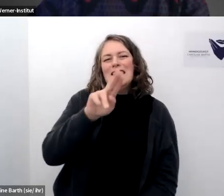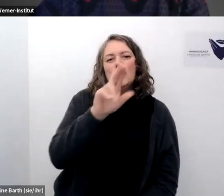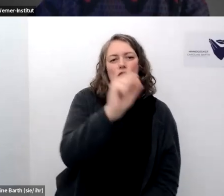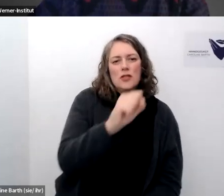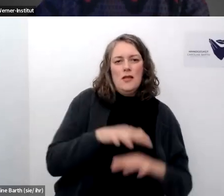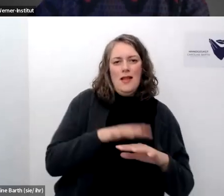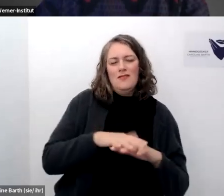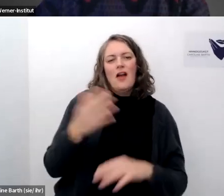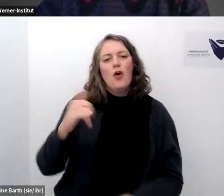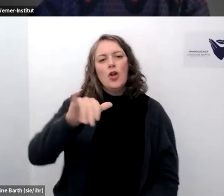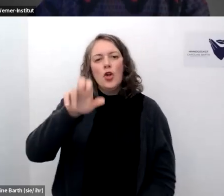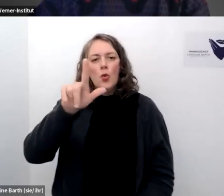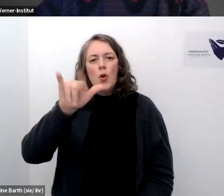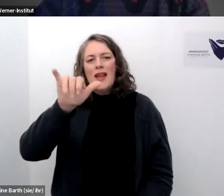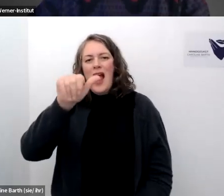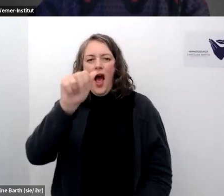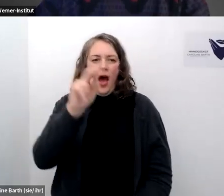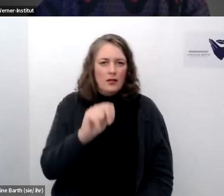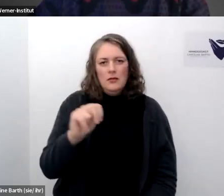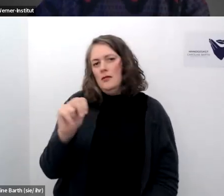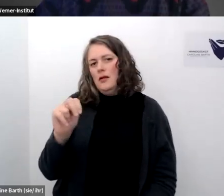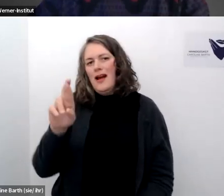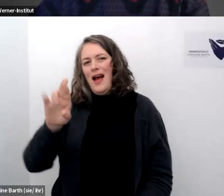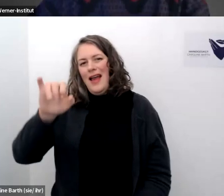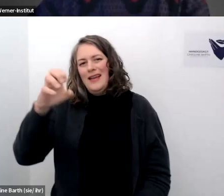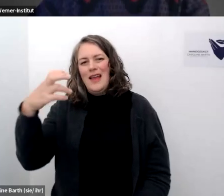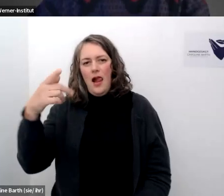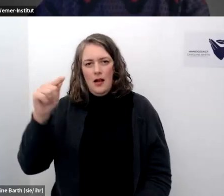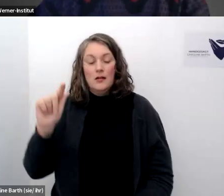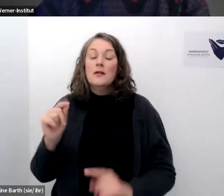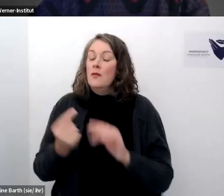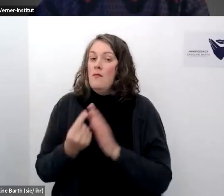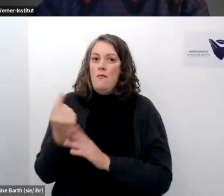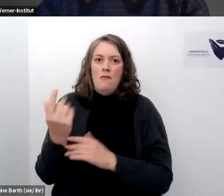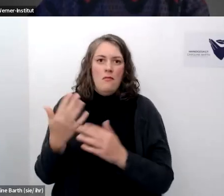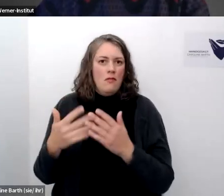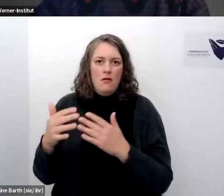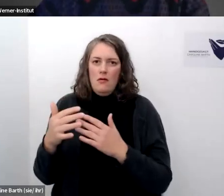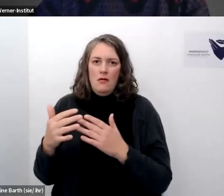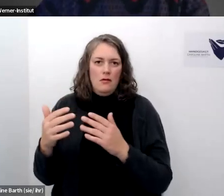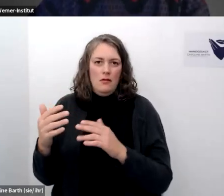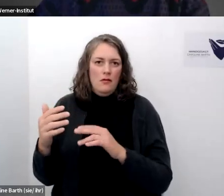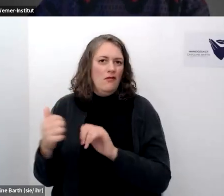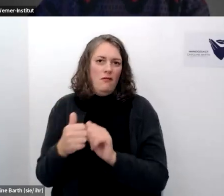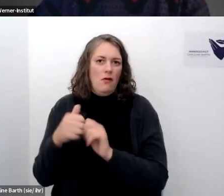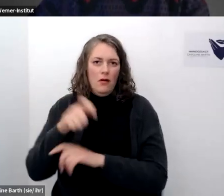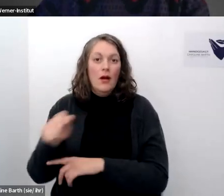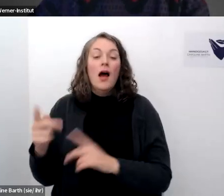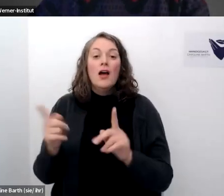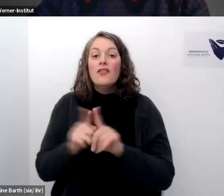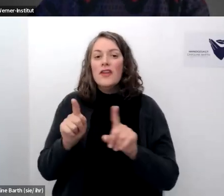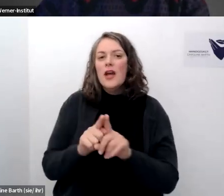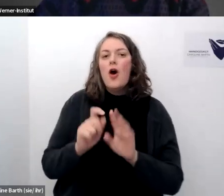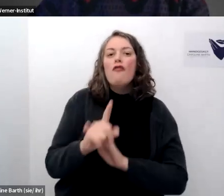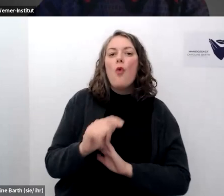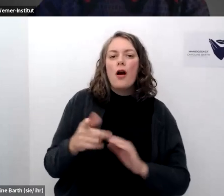was durchaus hohe views auf tik tok generiert das ist aufgemacht wie ein funk format also von öffentlich-rechtlichen sendern und es kam zu